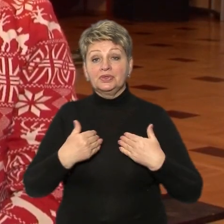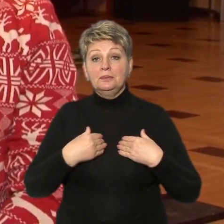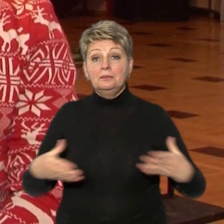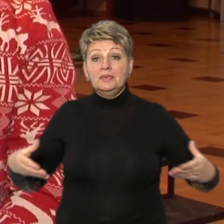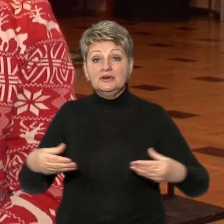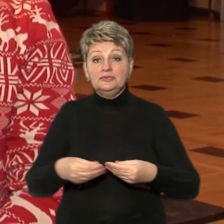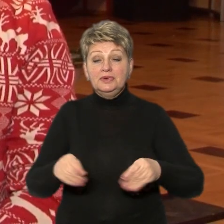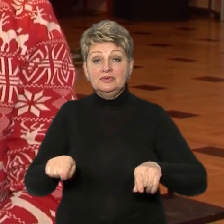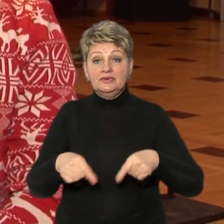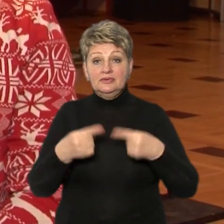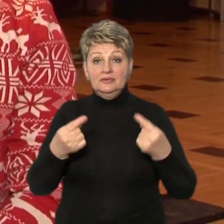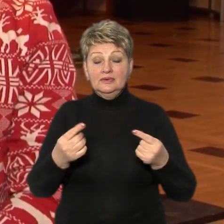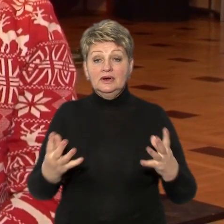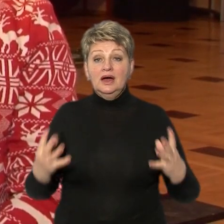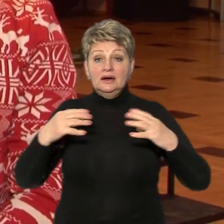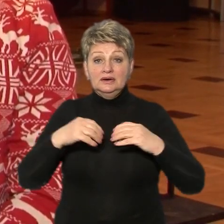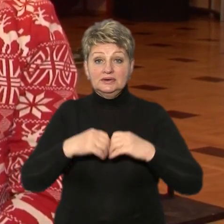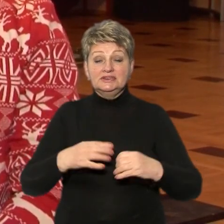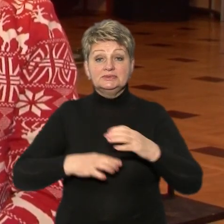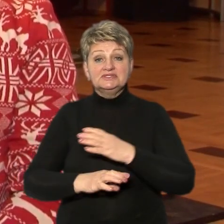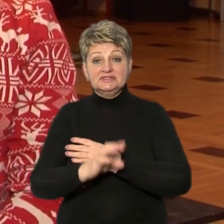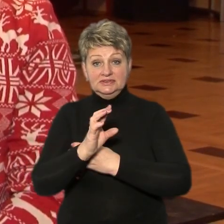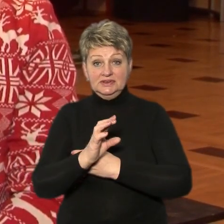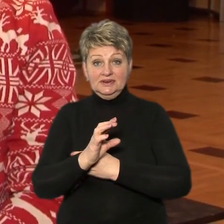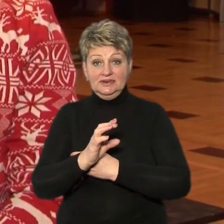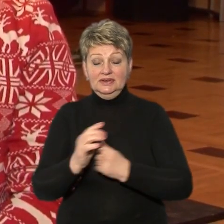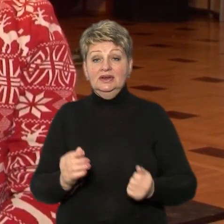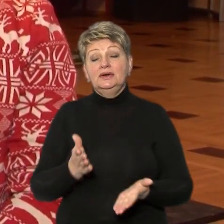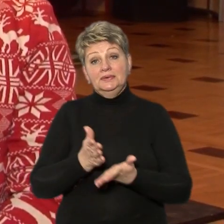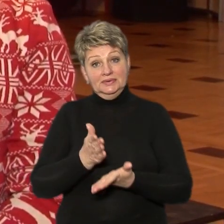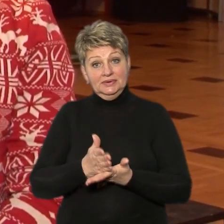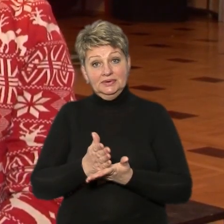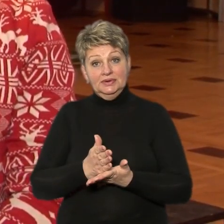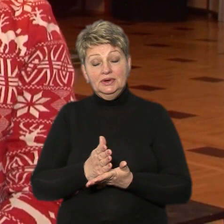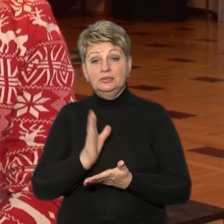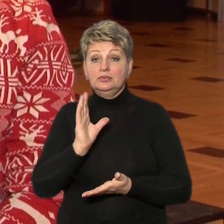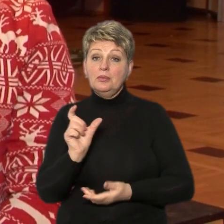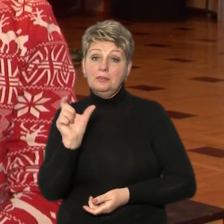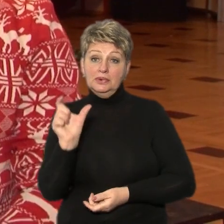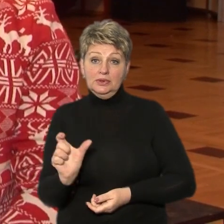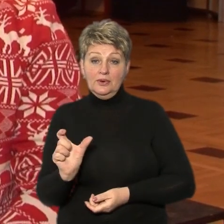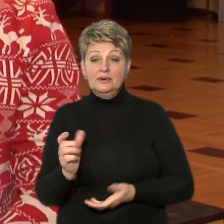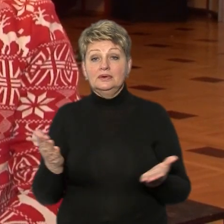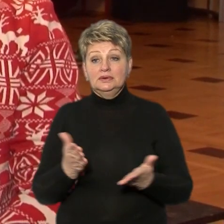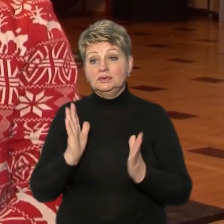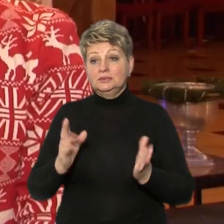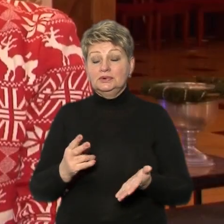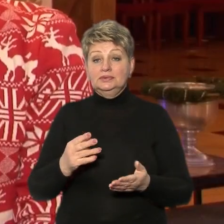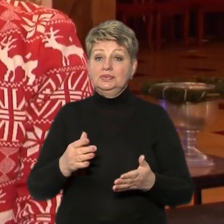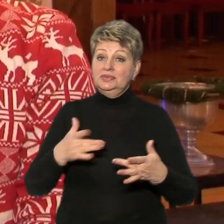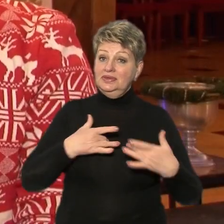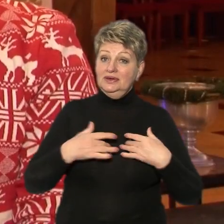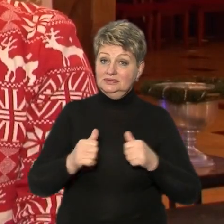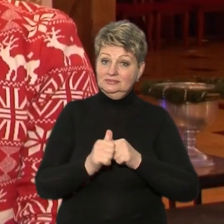разом з парафією Греко-католицької церкви, тобто буде блок, який буде представлений від театру.